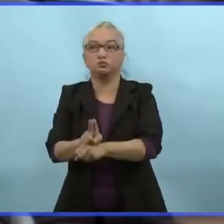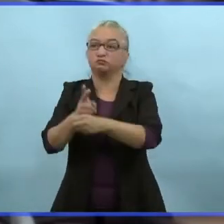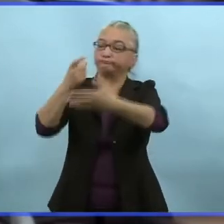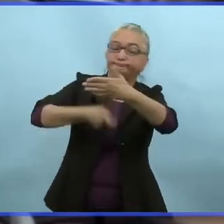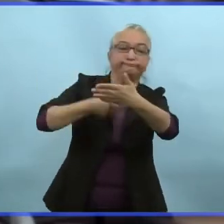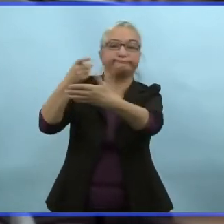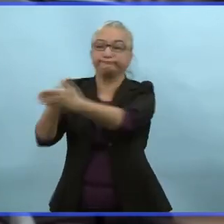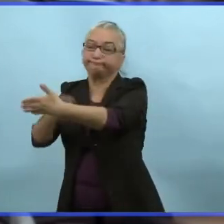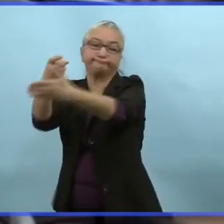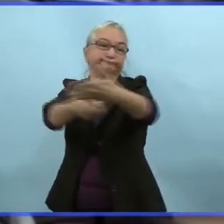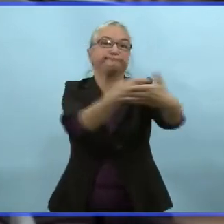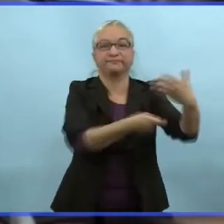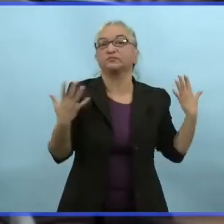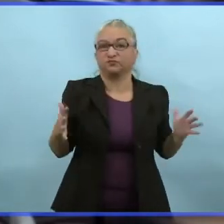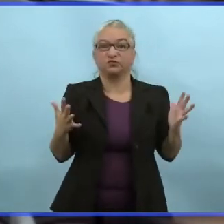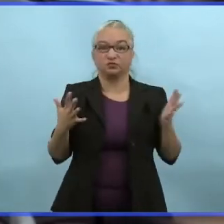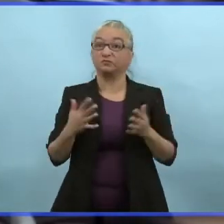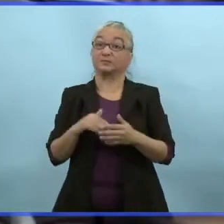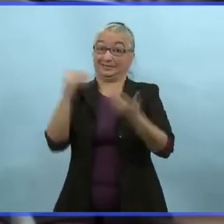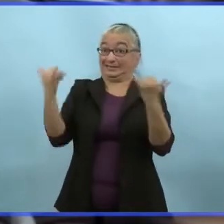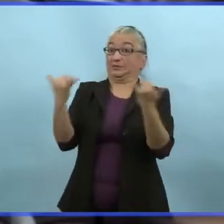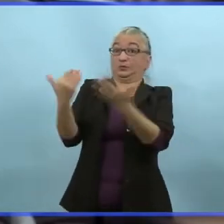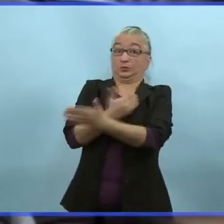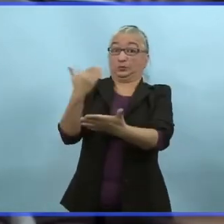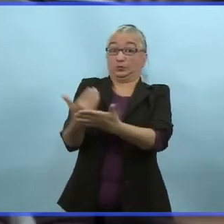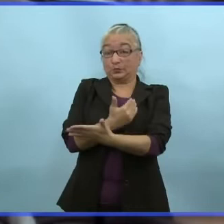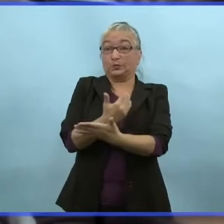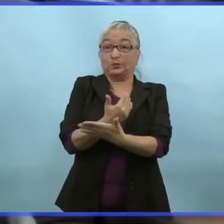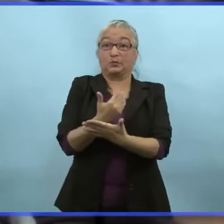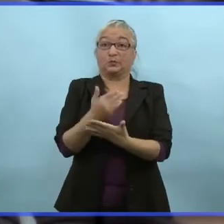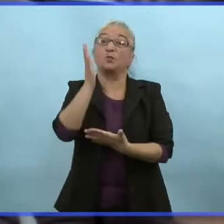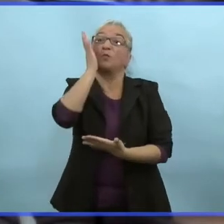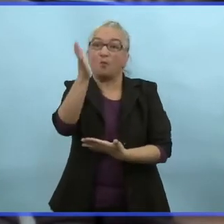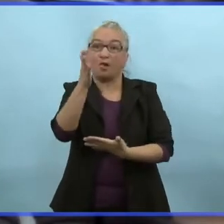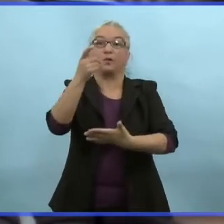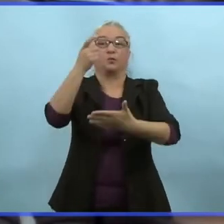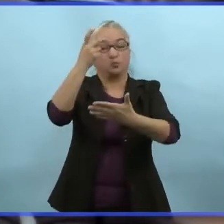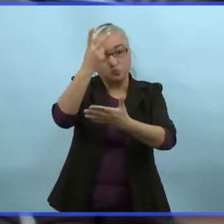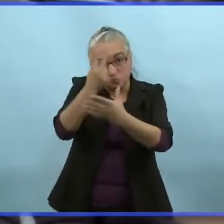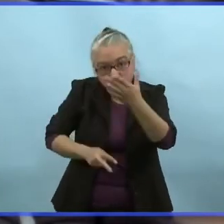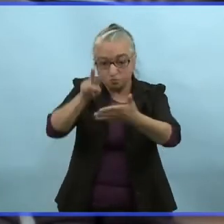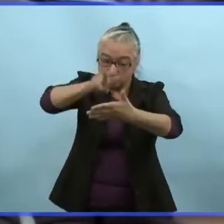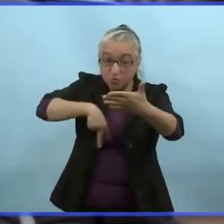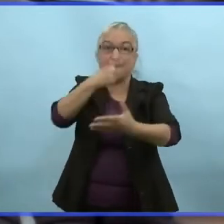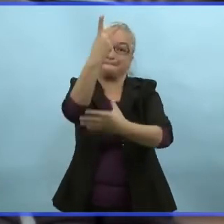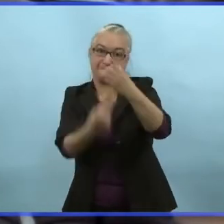utilisées à ce type de processus. Le nouveau lecteur sur lequel on travaille